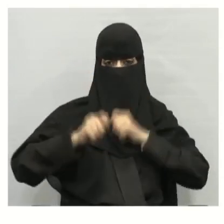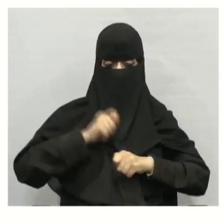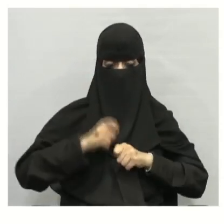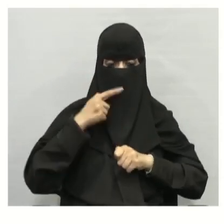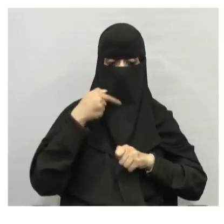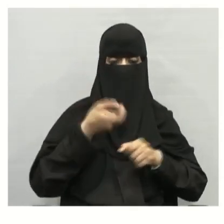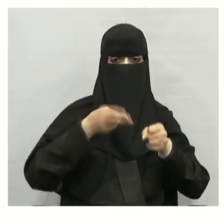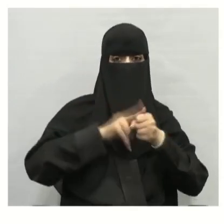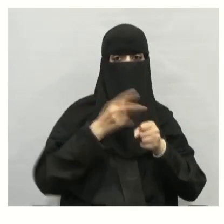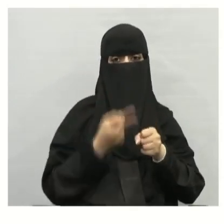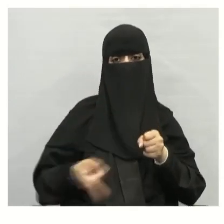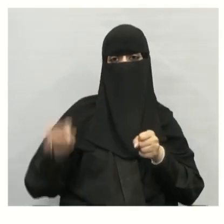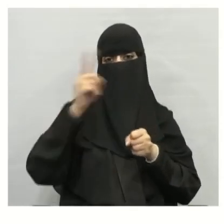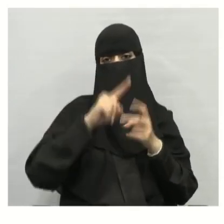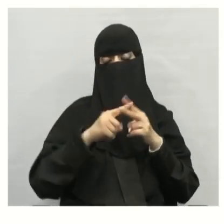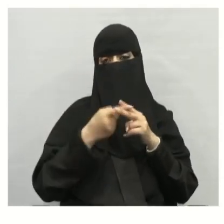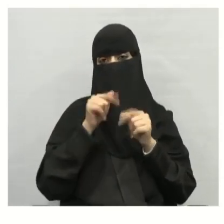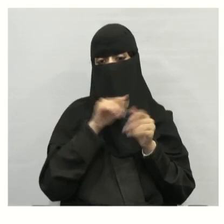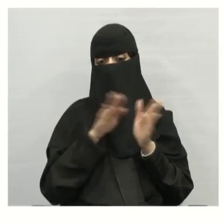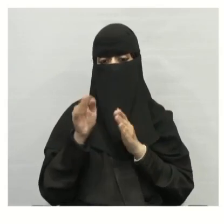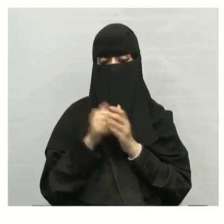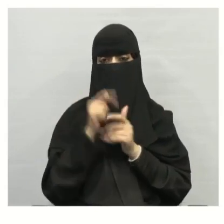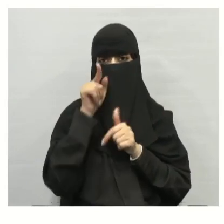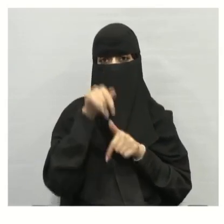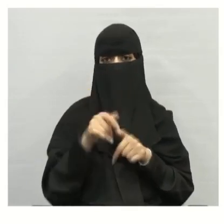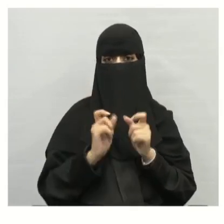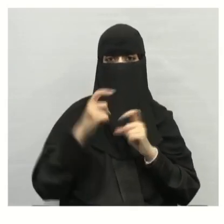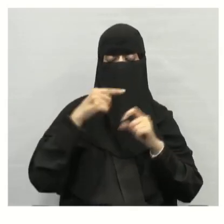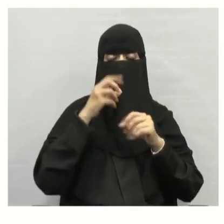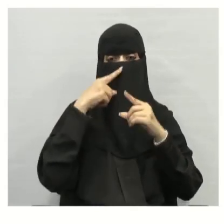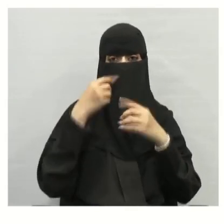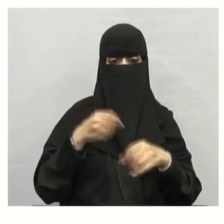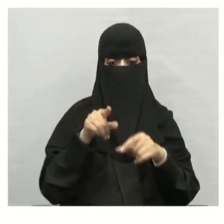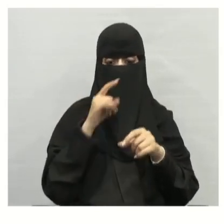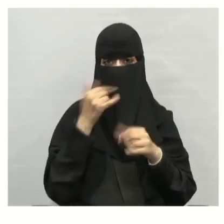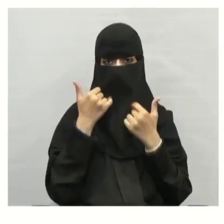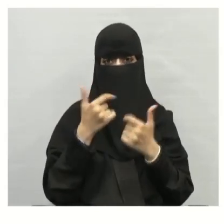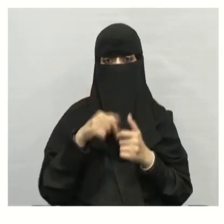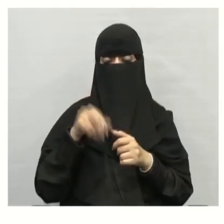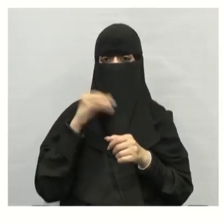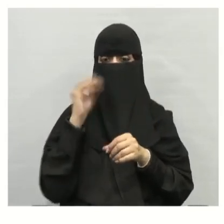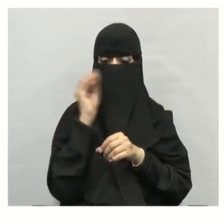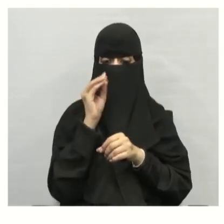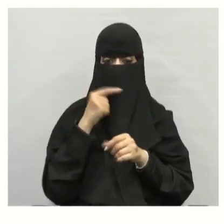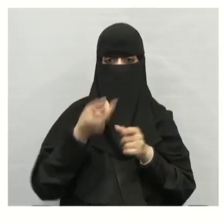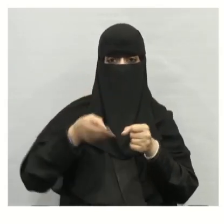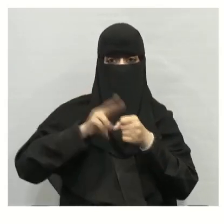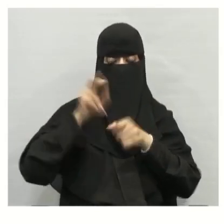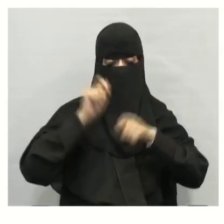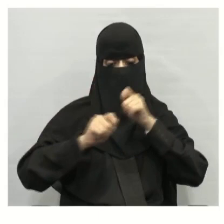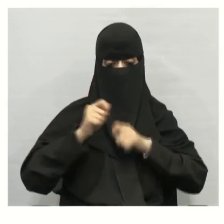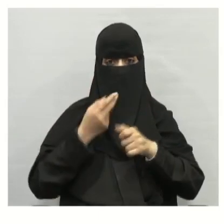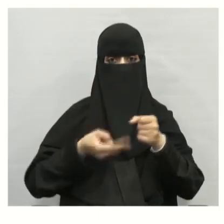وإعادة التدوير إذن إدارة الفضلات الصلبة عن طريق الترشيد، إعادة الاستخدام وإعادة